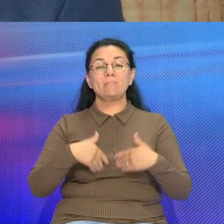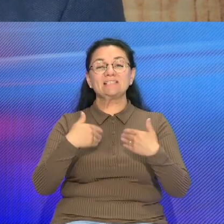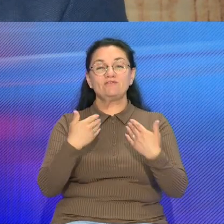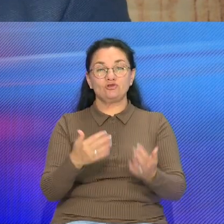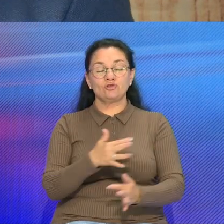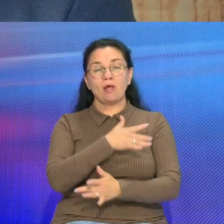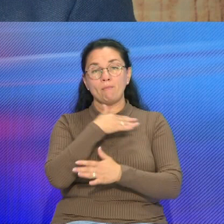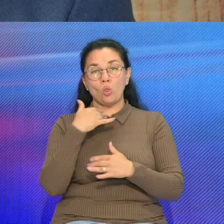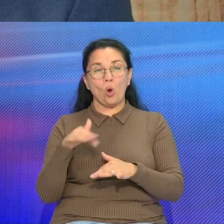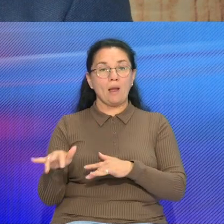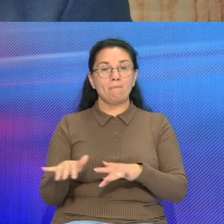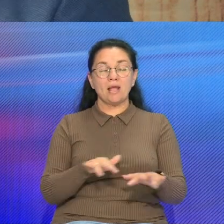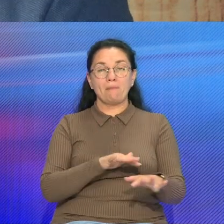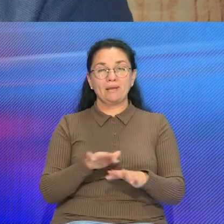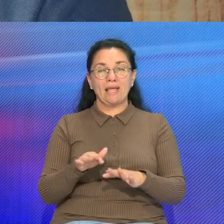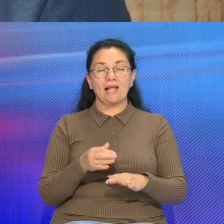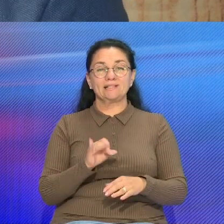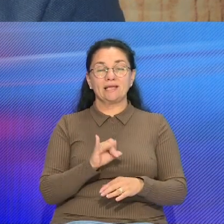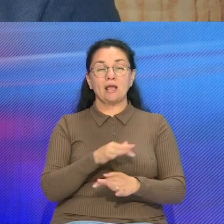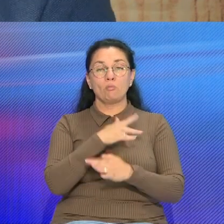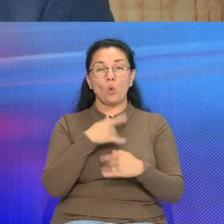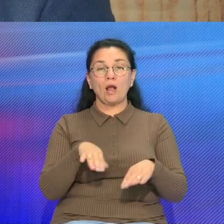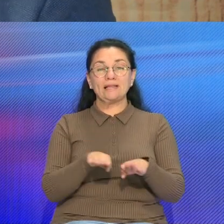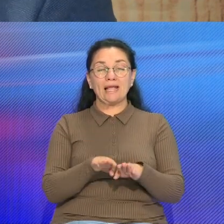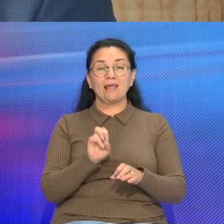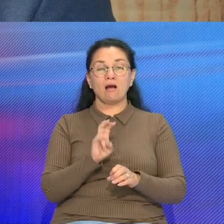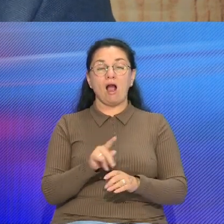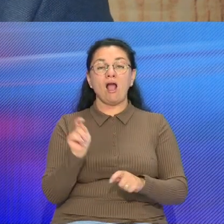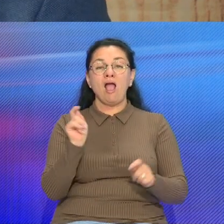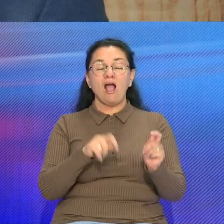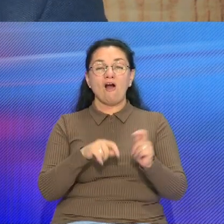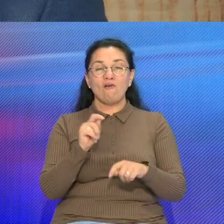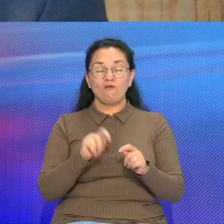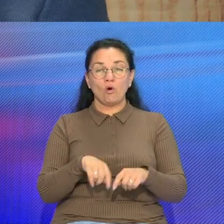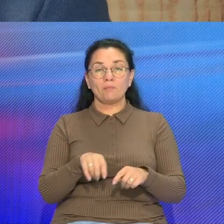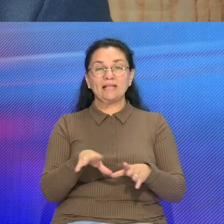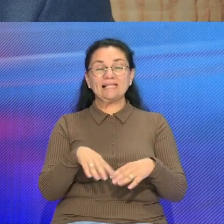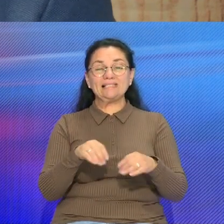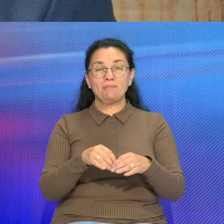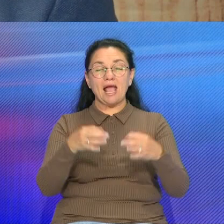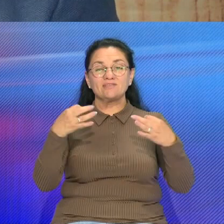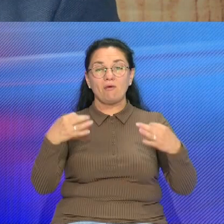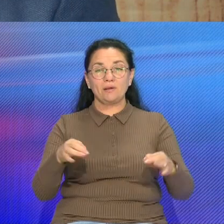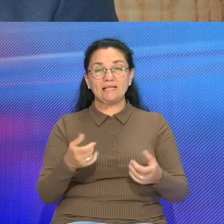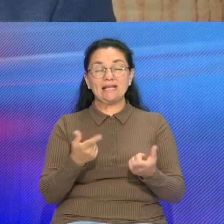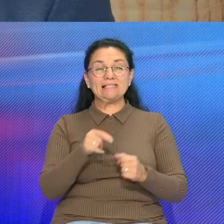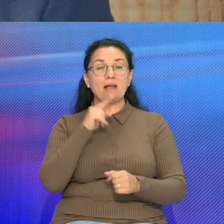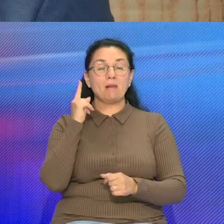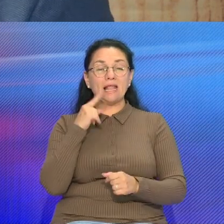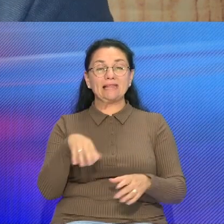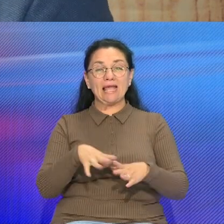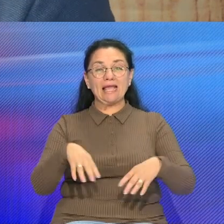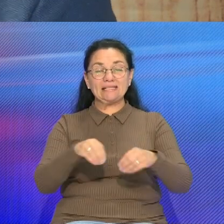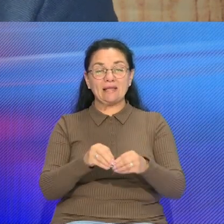много мероприятий Такие из них, как форум «Семей освободителей», где молодые семьи соберутся со всей